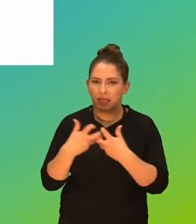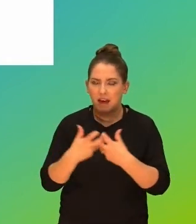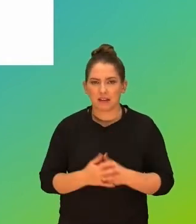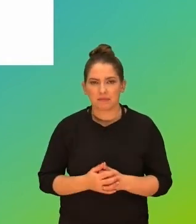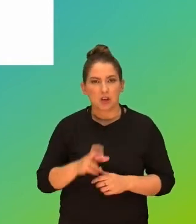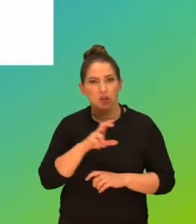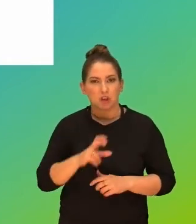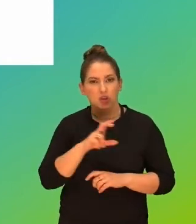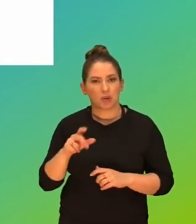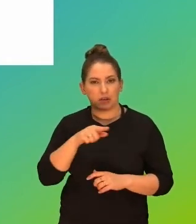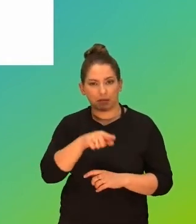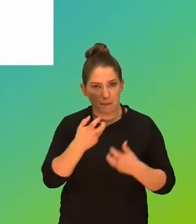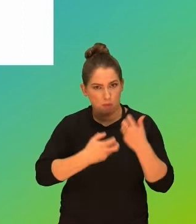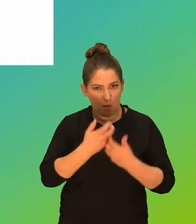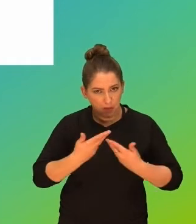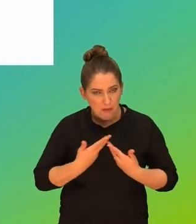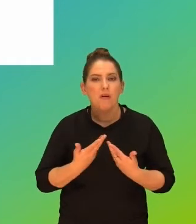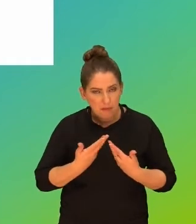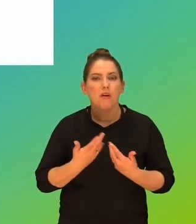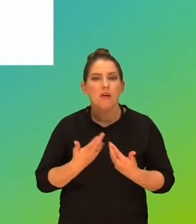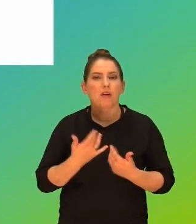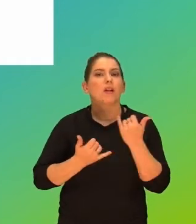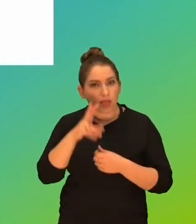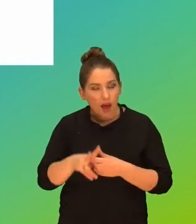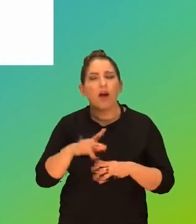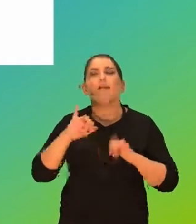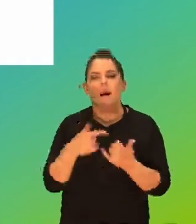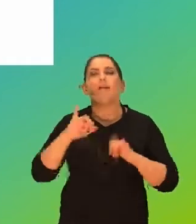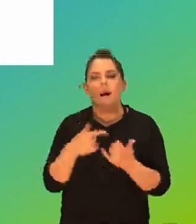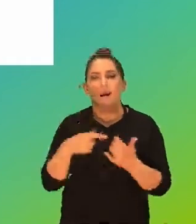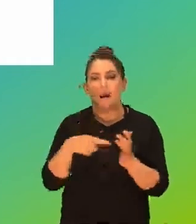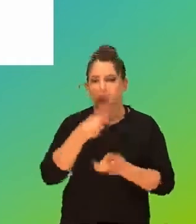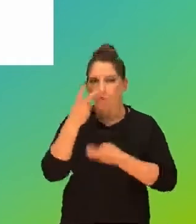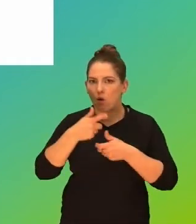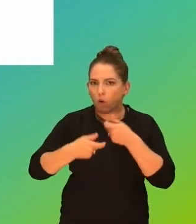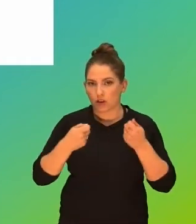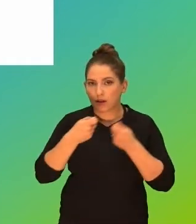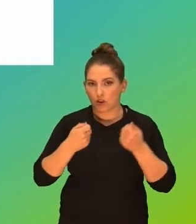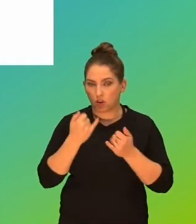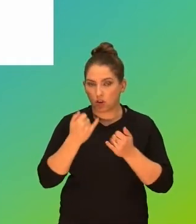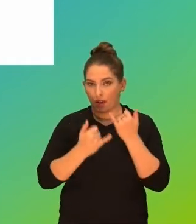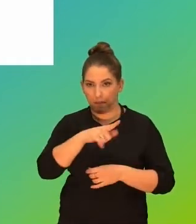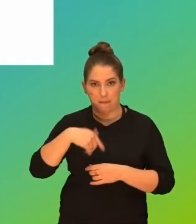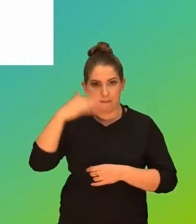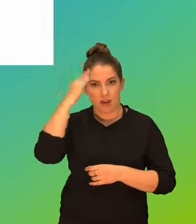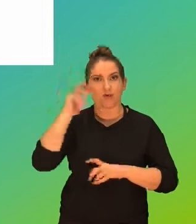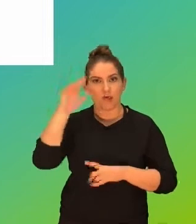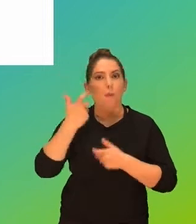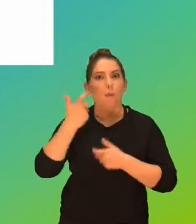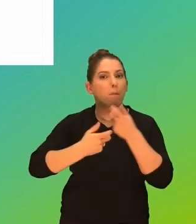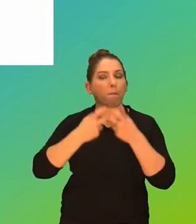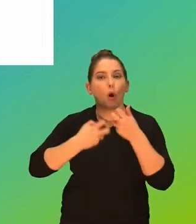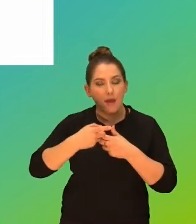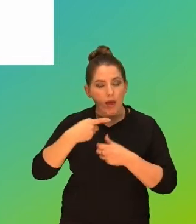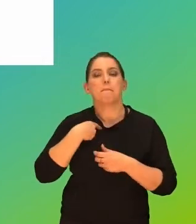czy przysparza im to jakichś problemów, jeżeli tak, to jakich? Bo tu jest klucz do szukania rozwiązań. Jeżeli będziemy wiedzieć, co jest problemem,